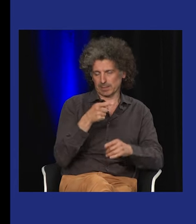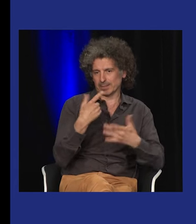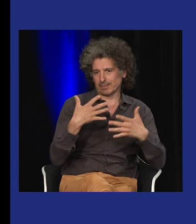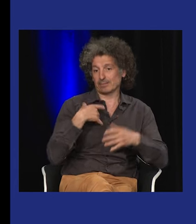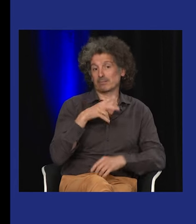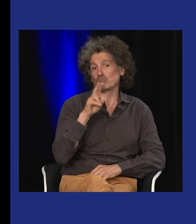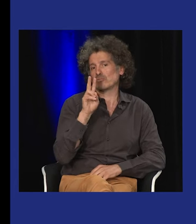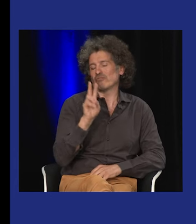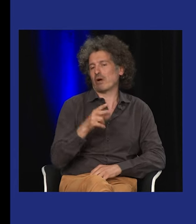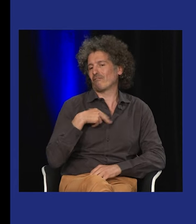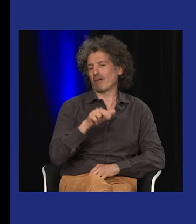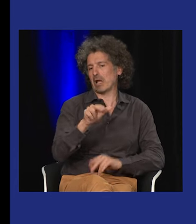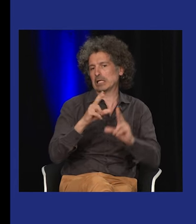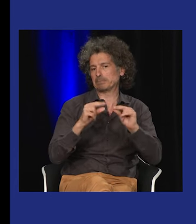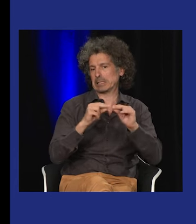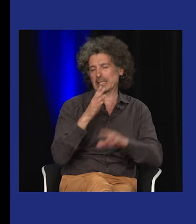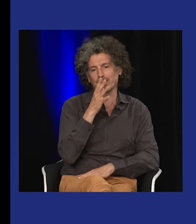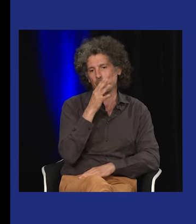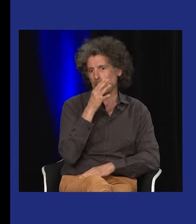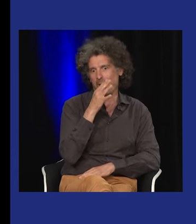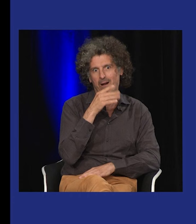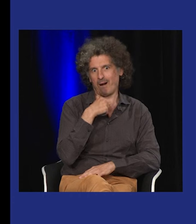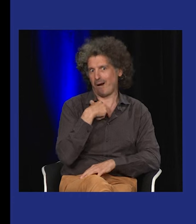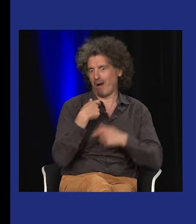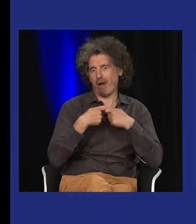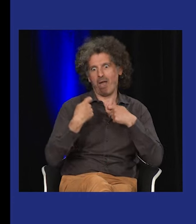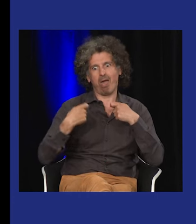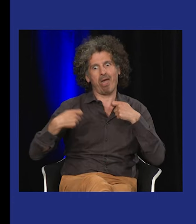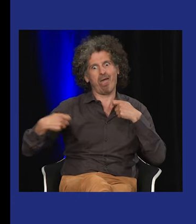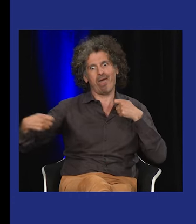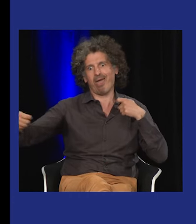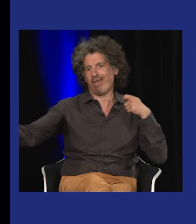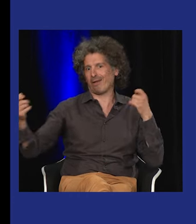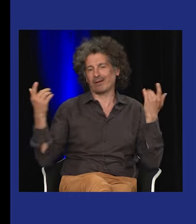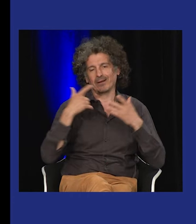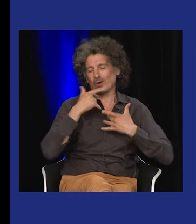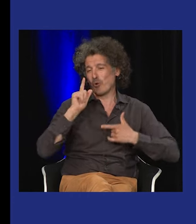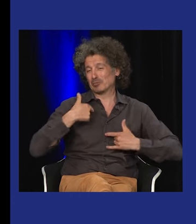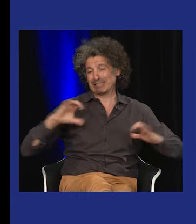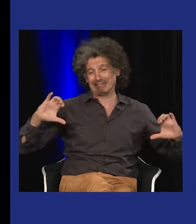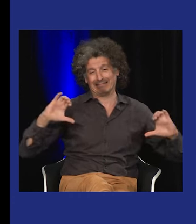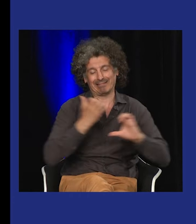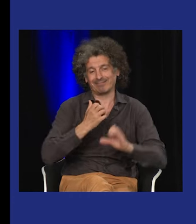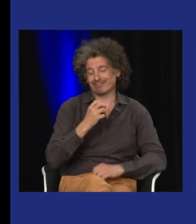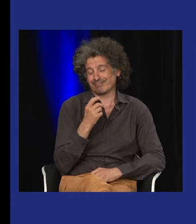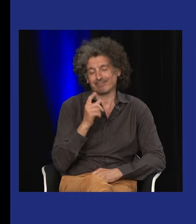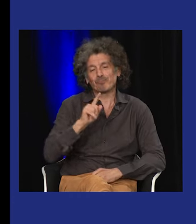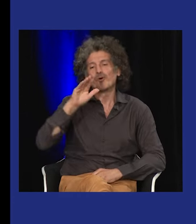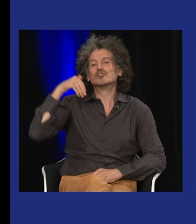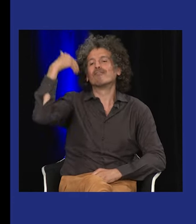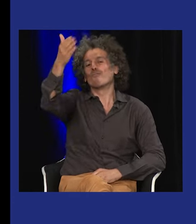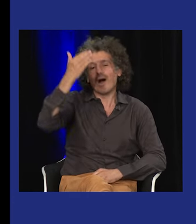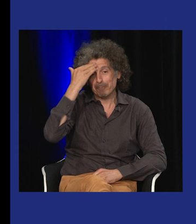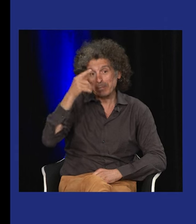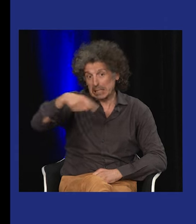Alors, sur l'histoire des sourds, bien sûr, on ne peut pas faire quelque chose de trop exhaustif. Je suis